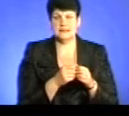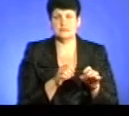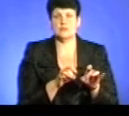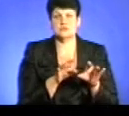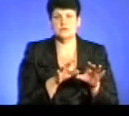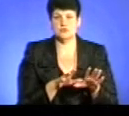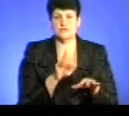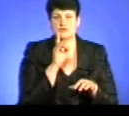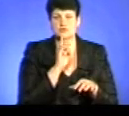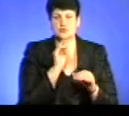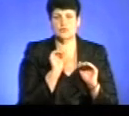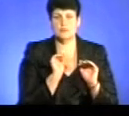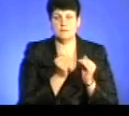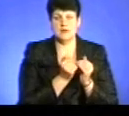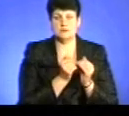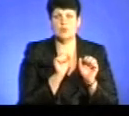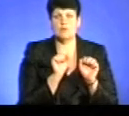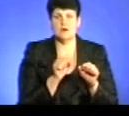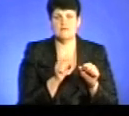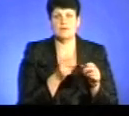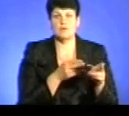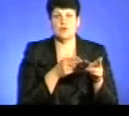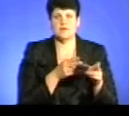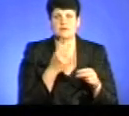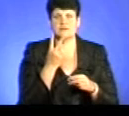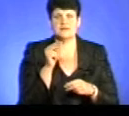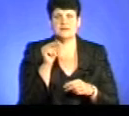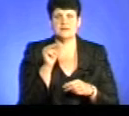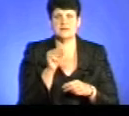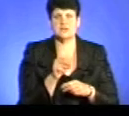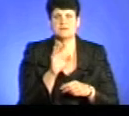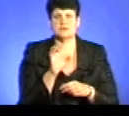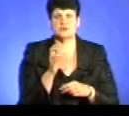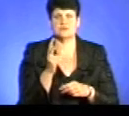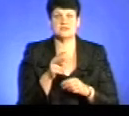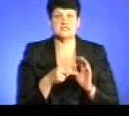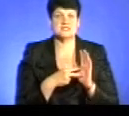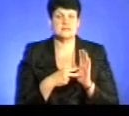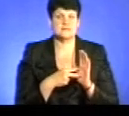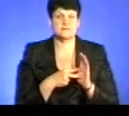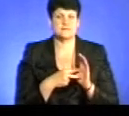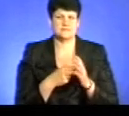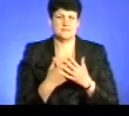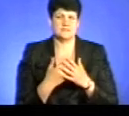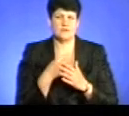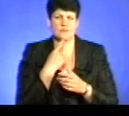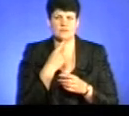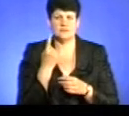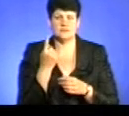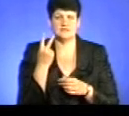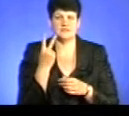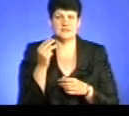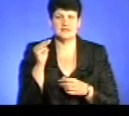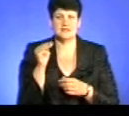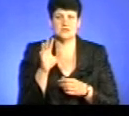встановлення тимчасового обмеження боржника у праві полювання – 2527. Тобто, грубо кажучи, 2527